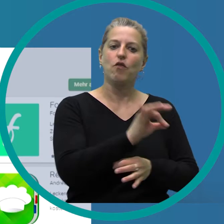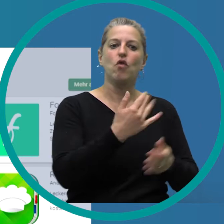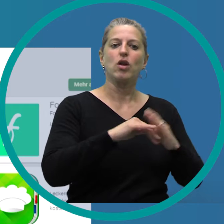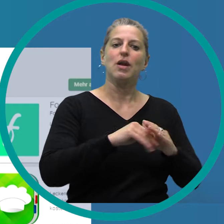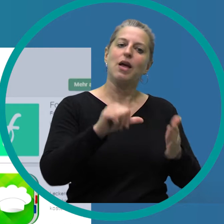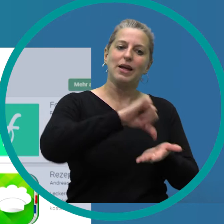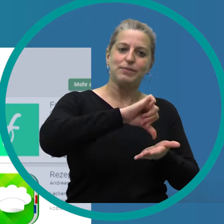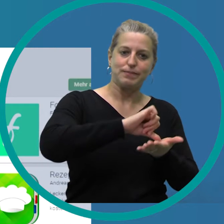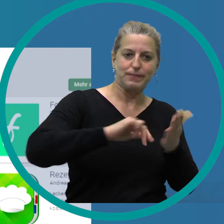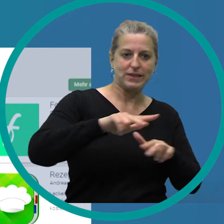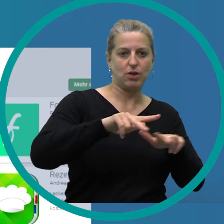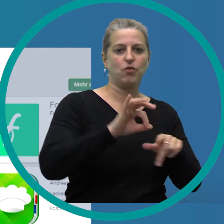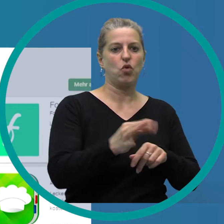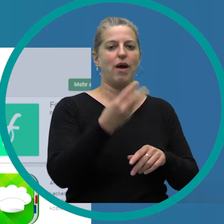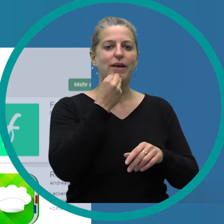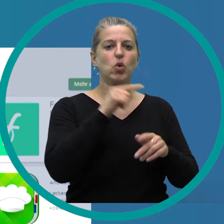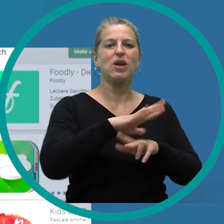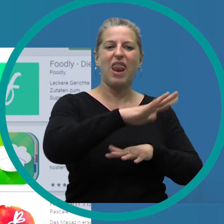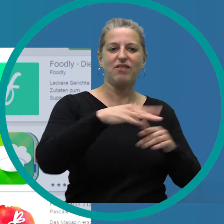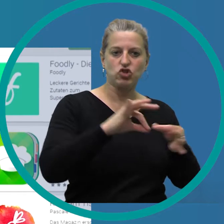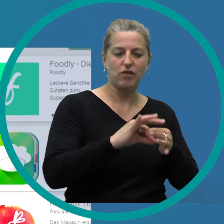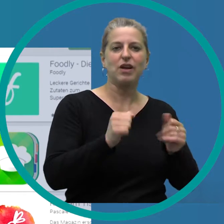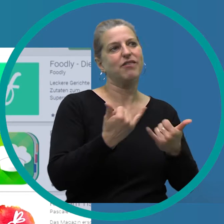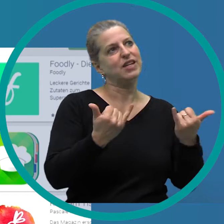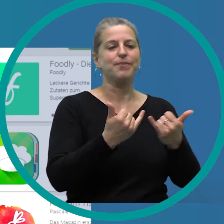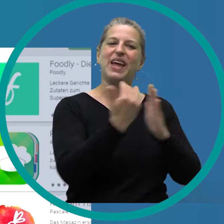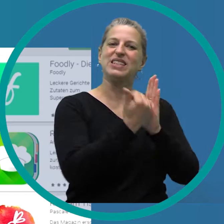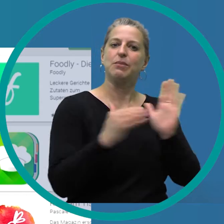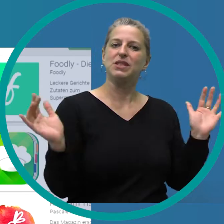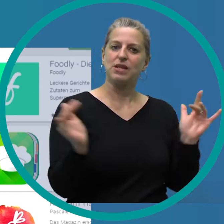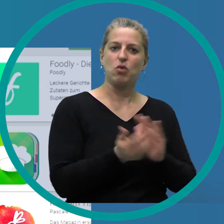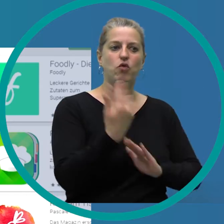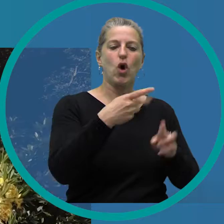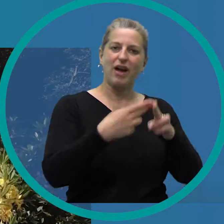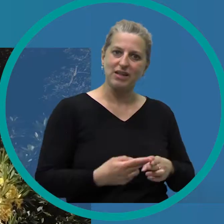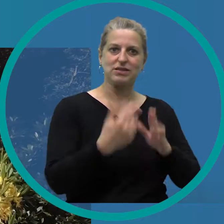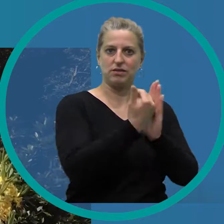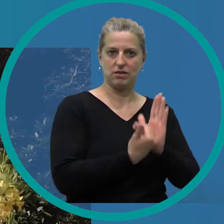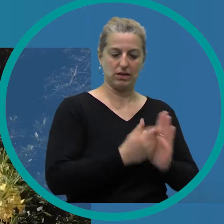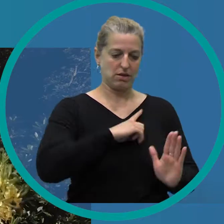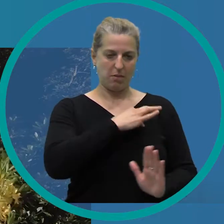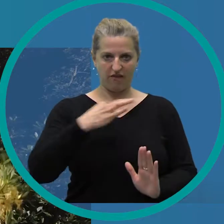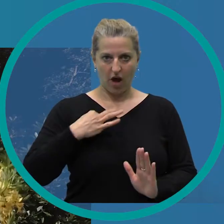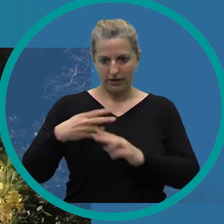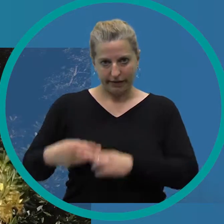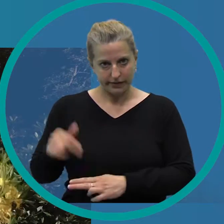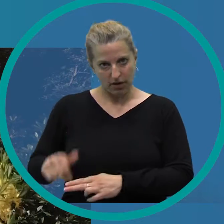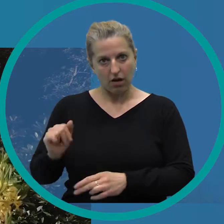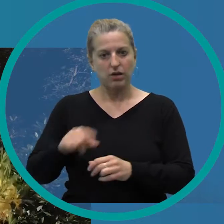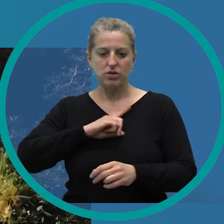Landwirtschaft. Das ist ein Verzeichnis von verschiedenen Resterezepten, kann man sagen. Und ich kann dort meine privaten Reste